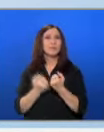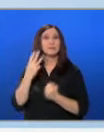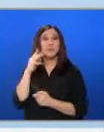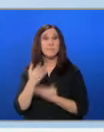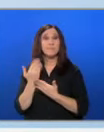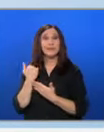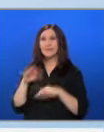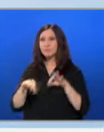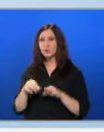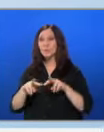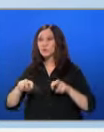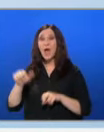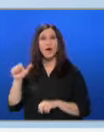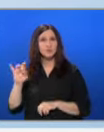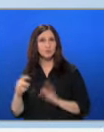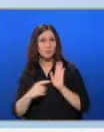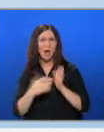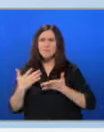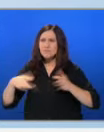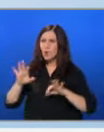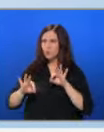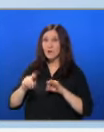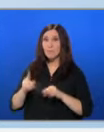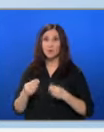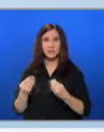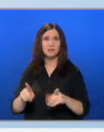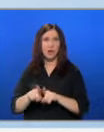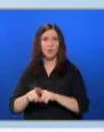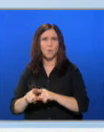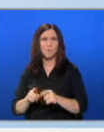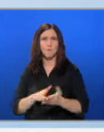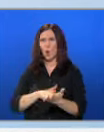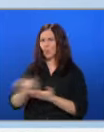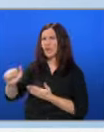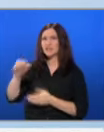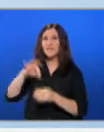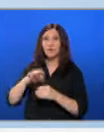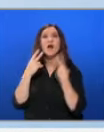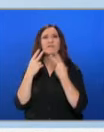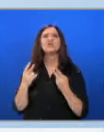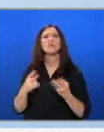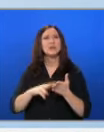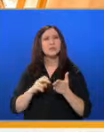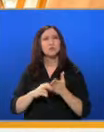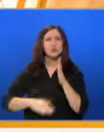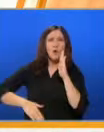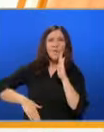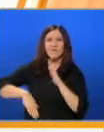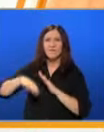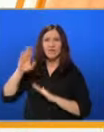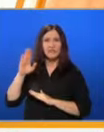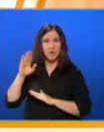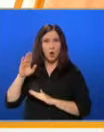проучването на Alpha Research показва, че много гласове могат да бъдат дадени като протестен вод. Виждаме изключително висок